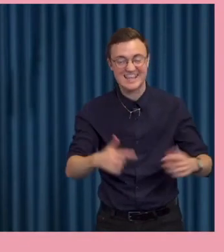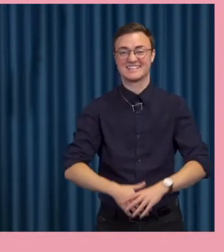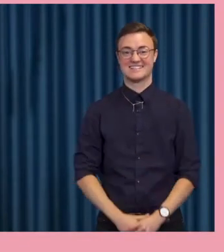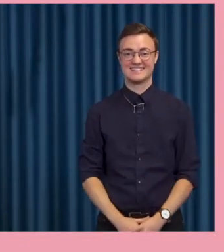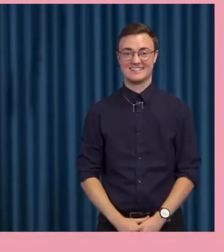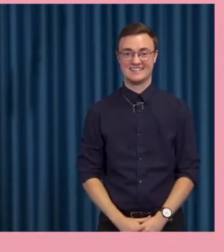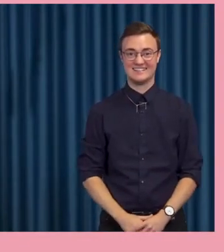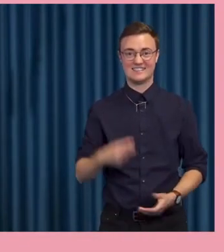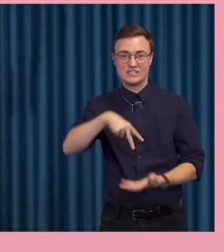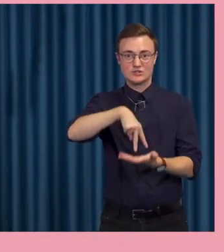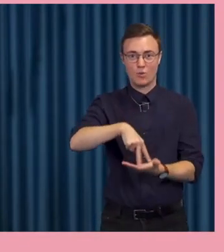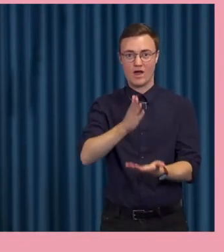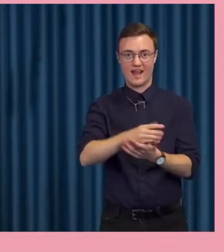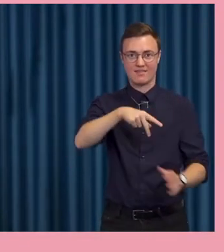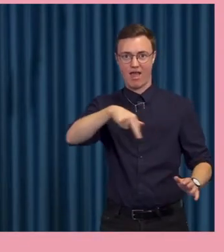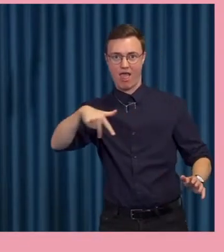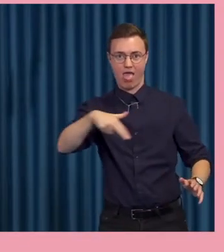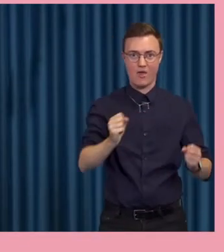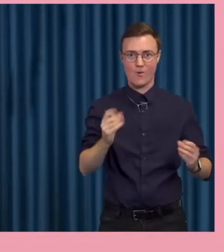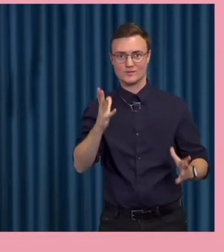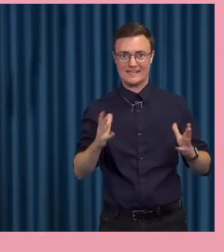Ska jag hitta rätt position på scenen här också?